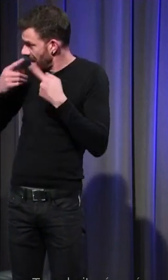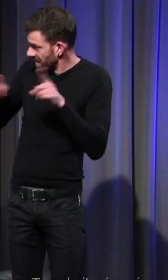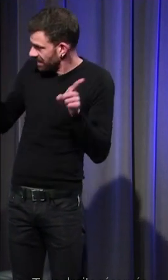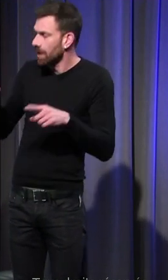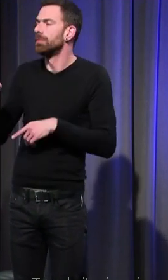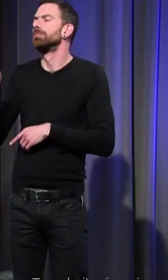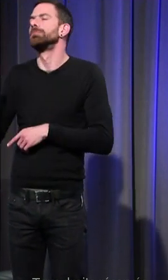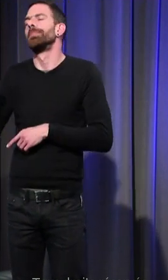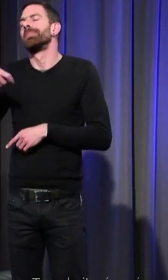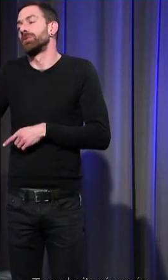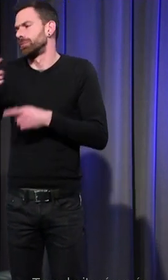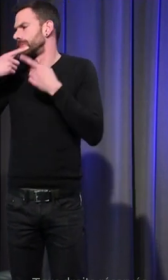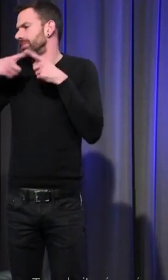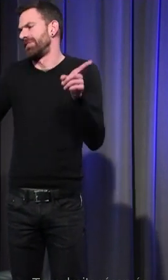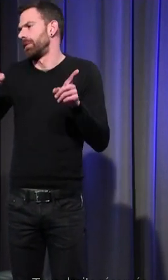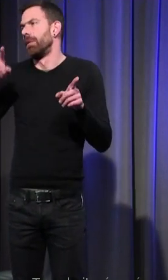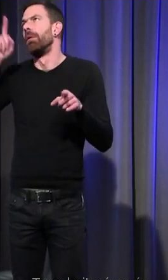bien sûr et puis